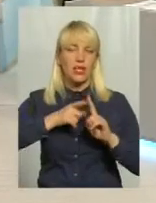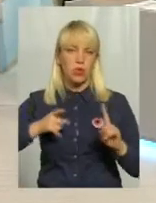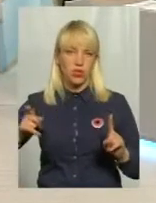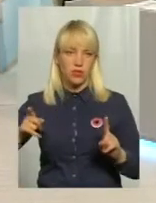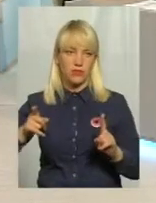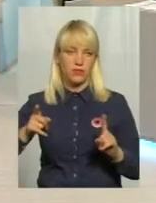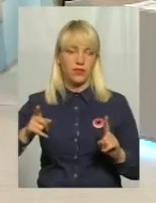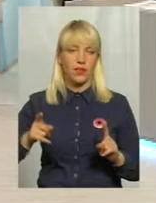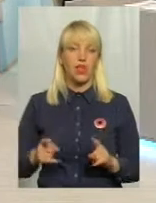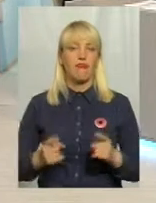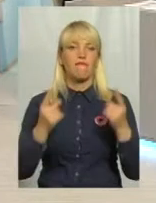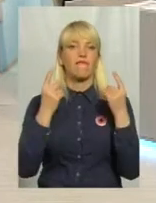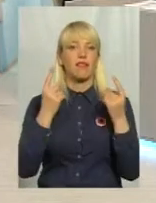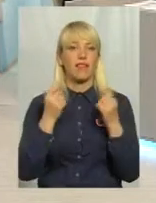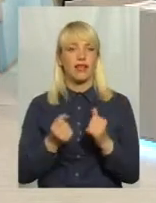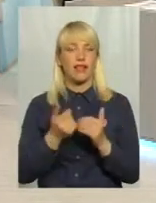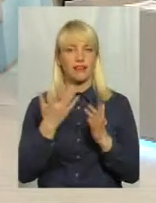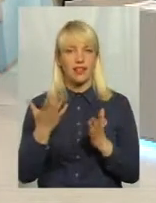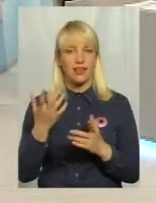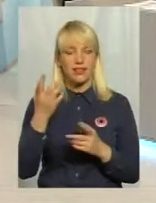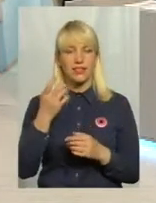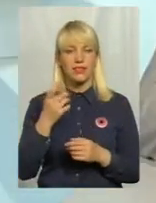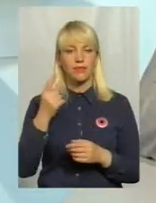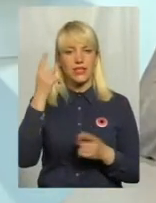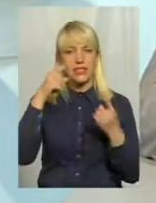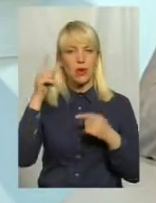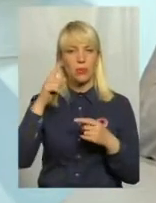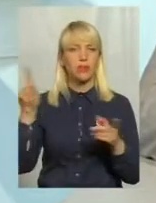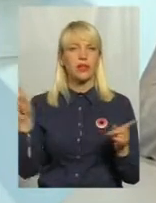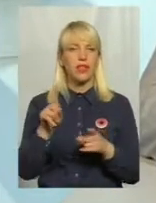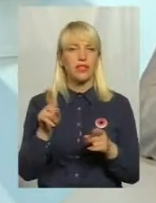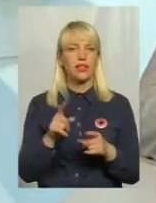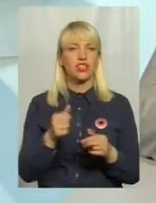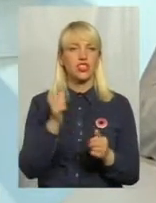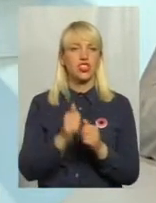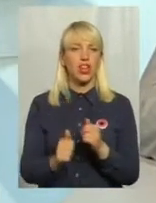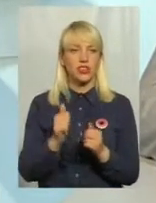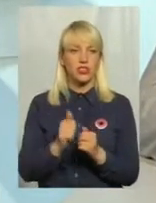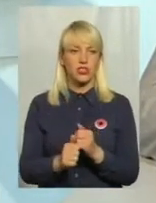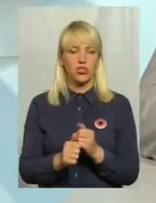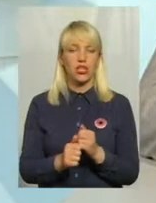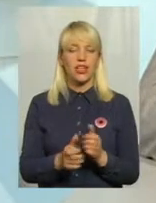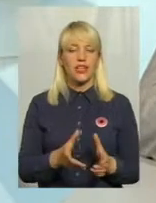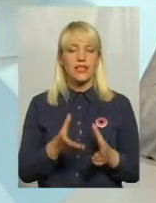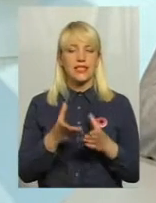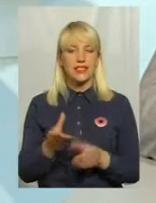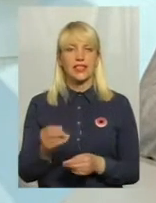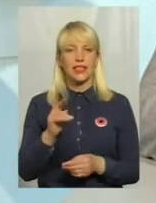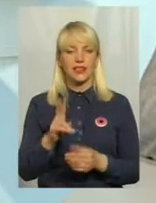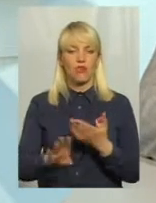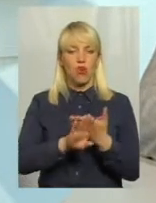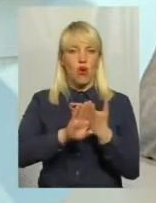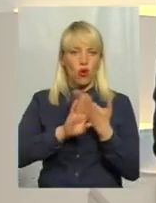велика кількість стереотипів, які надзвичайно часто діяли як роз